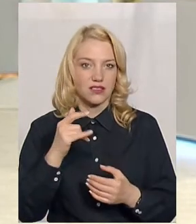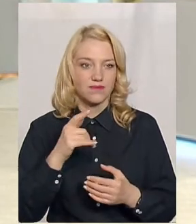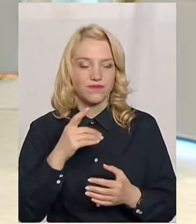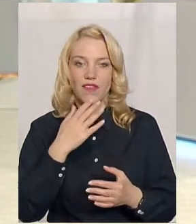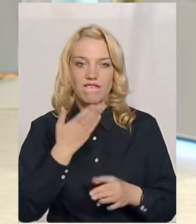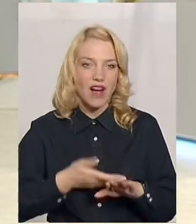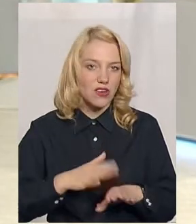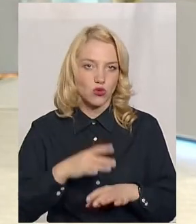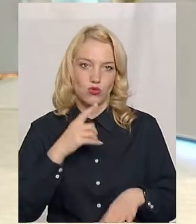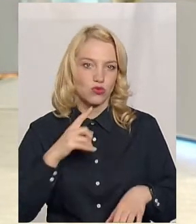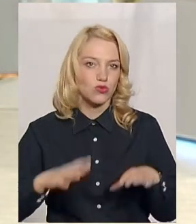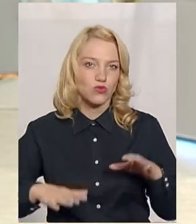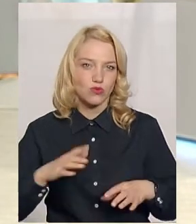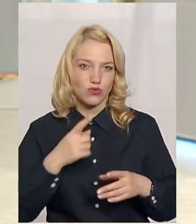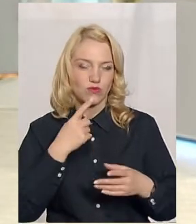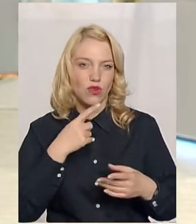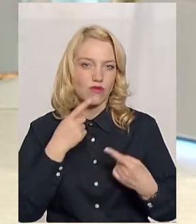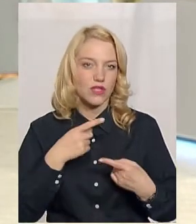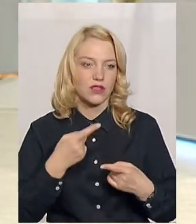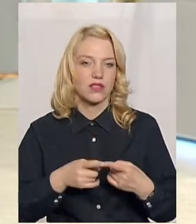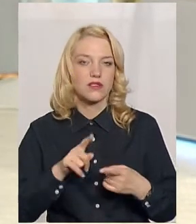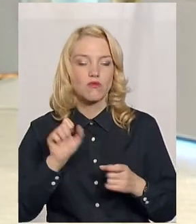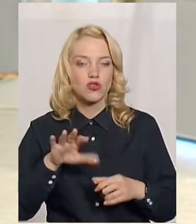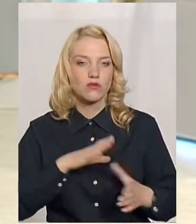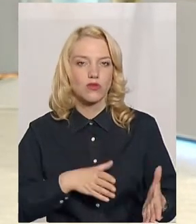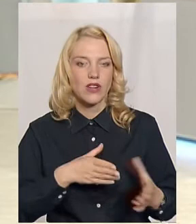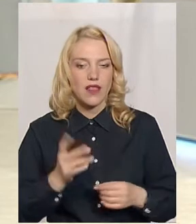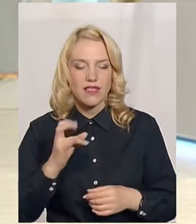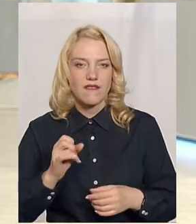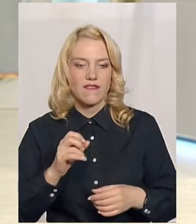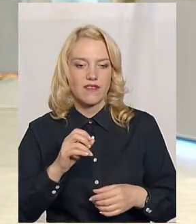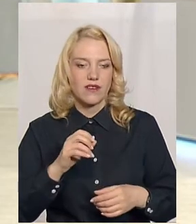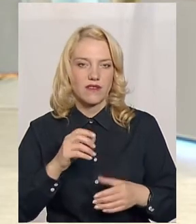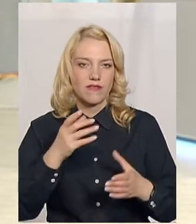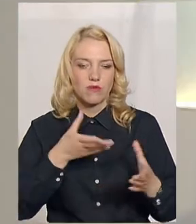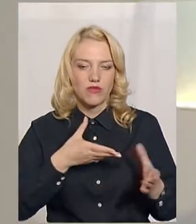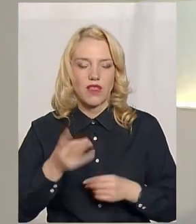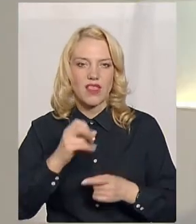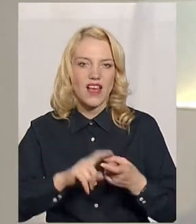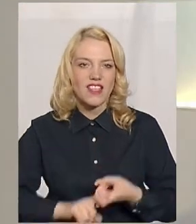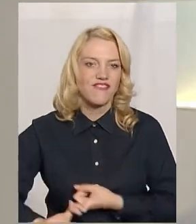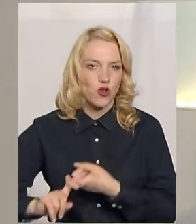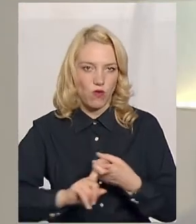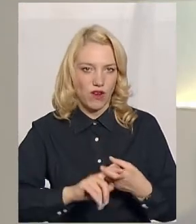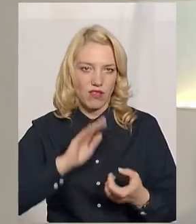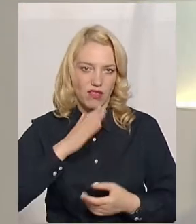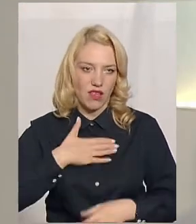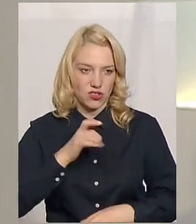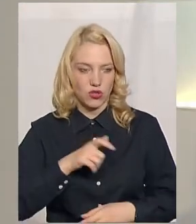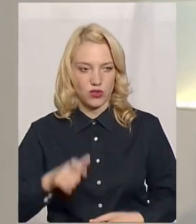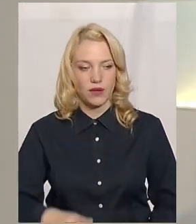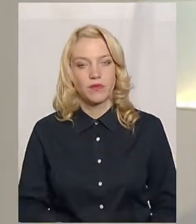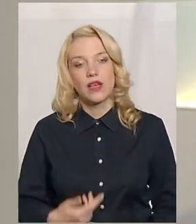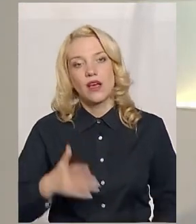це може зіграти певну роль в інфікуванні наших жителів. І буквально ще уточнення перед тим, як прийдемо до